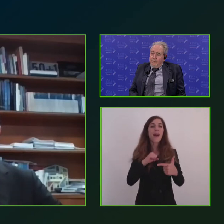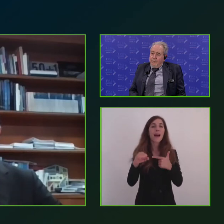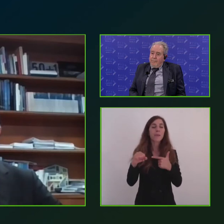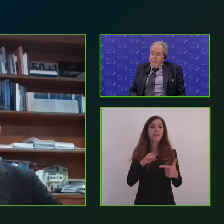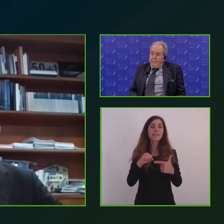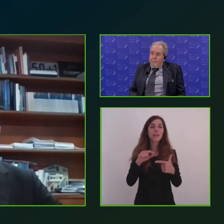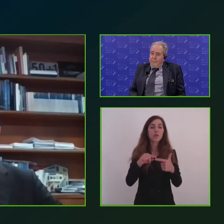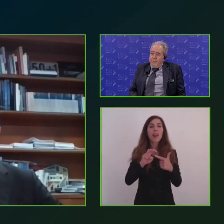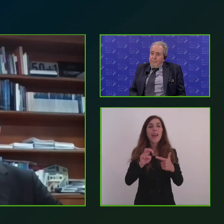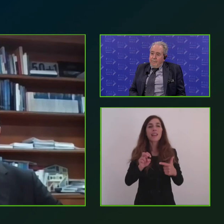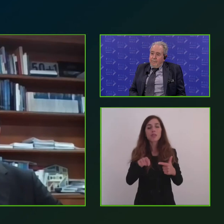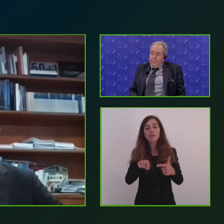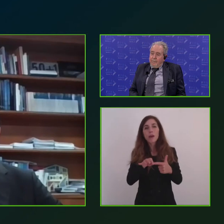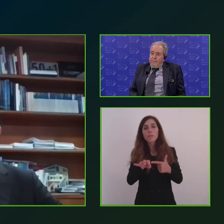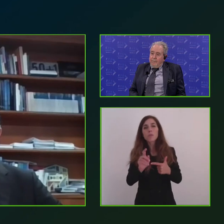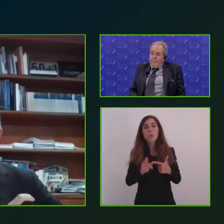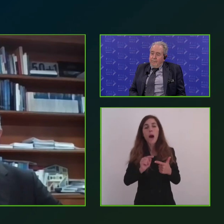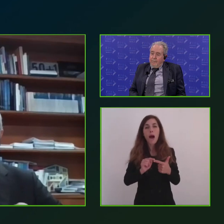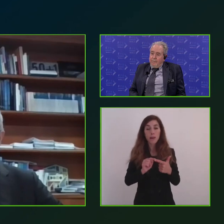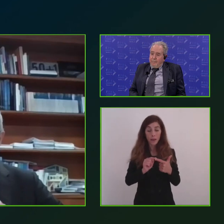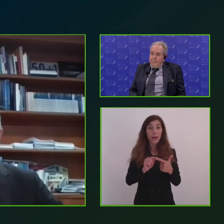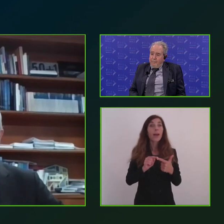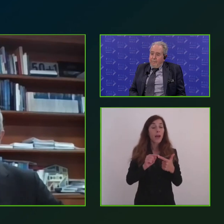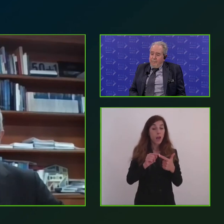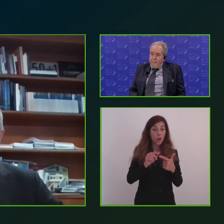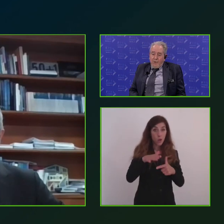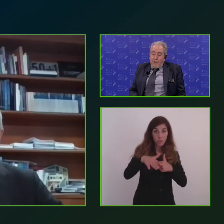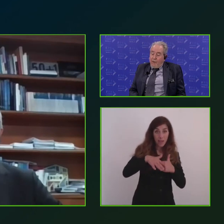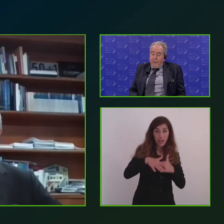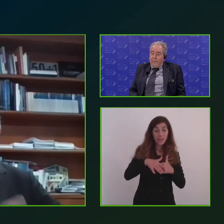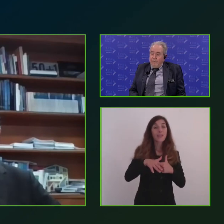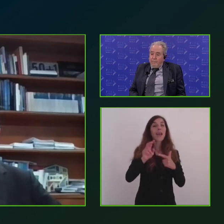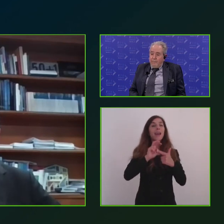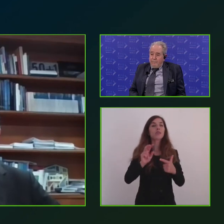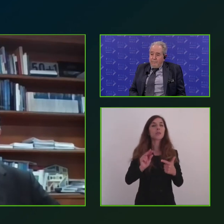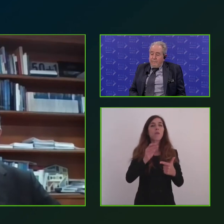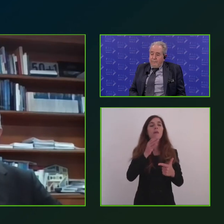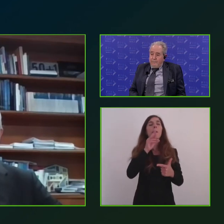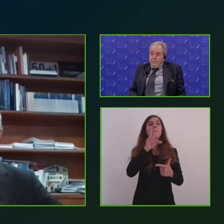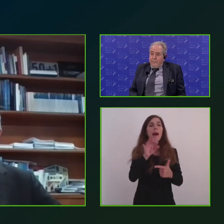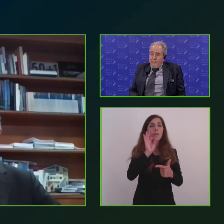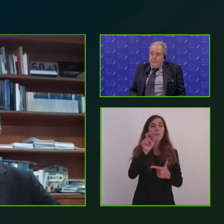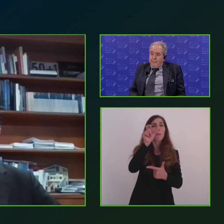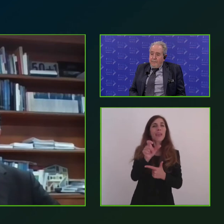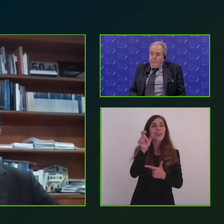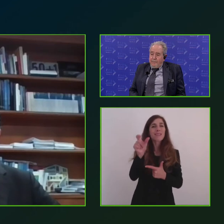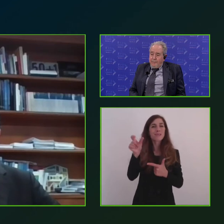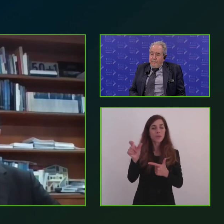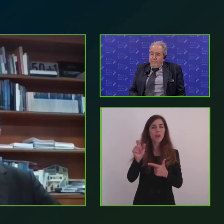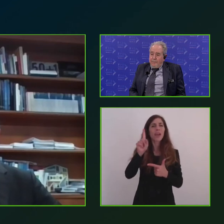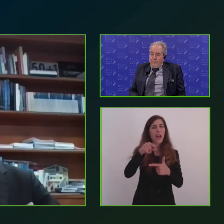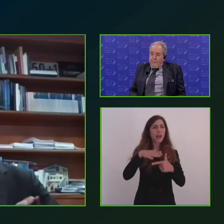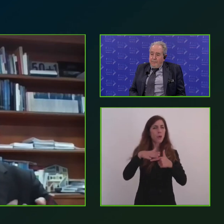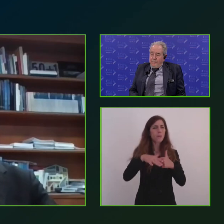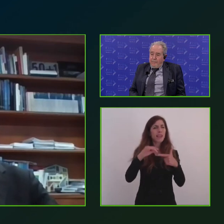realizzare queste cose. Devono essere delle competenze e delle energie nuove, parliamo proprio di persone, ma anche di competenze formative